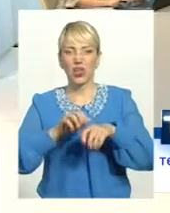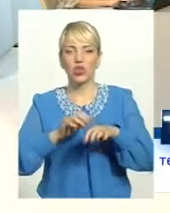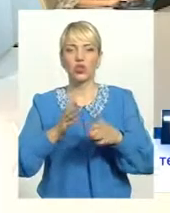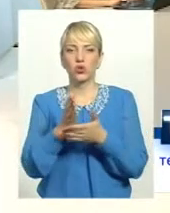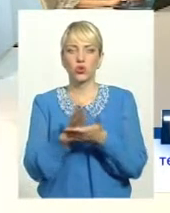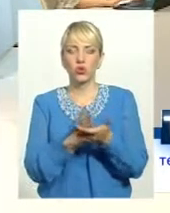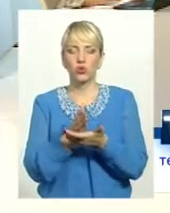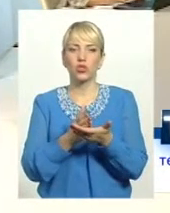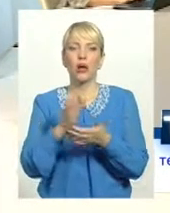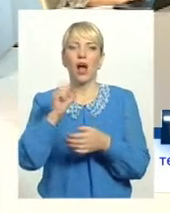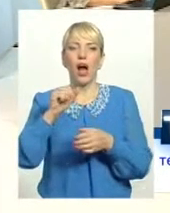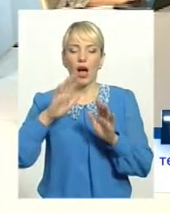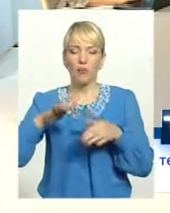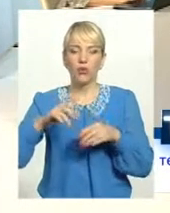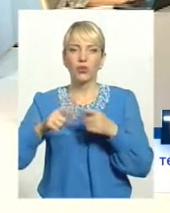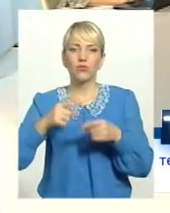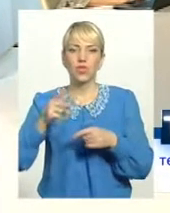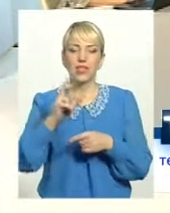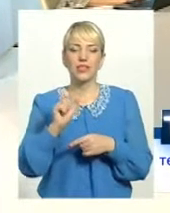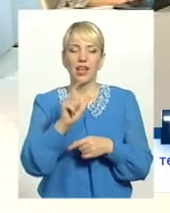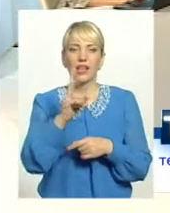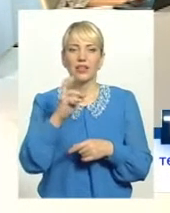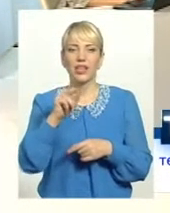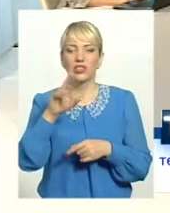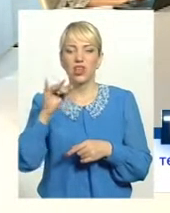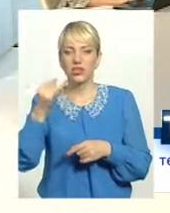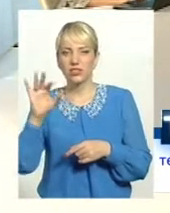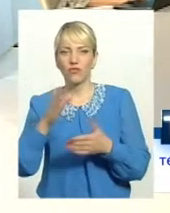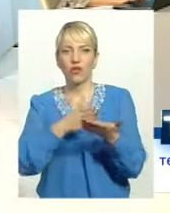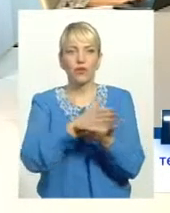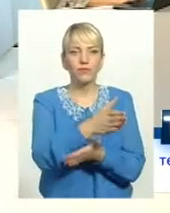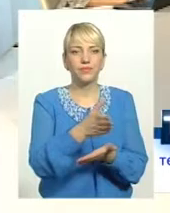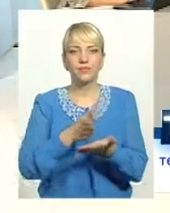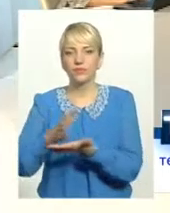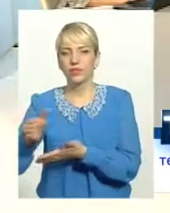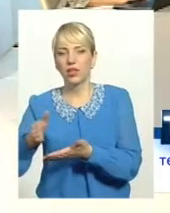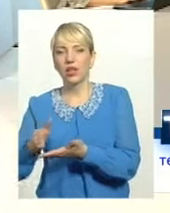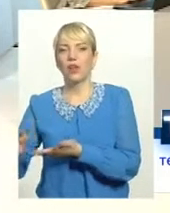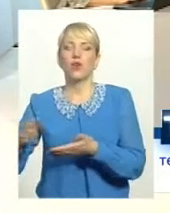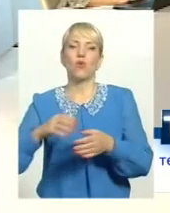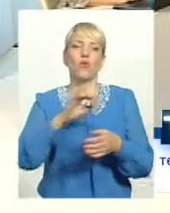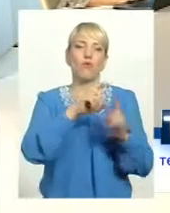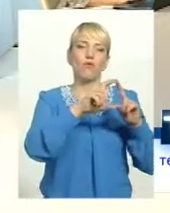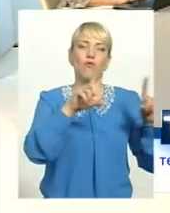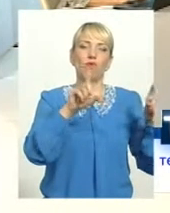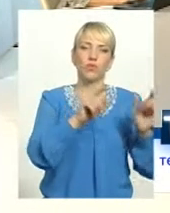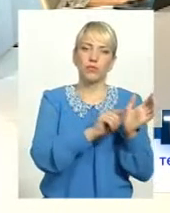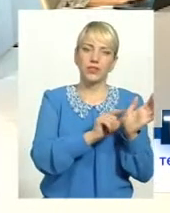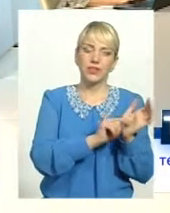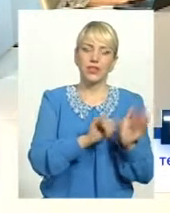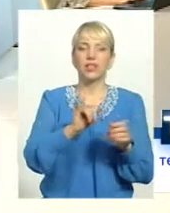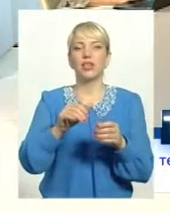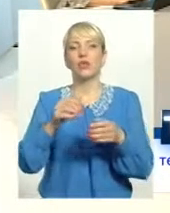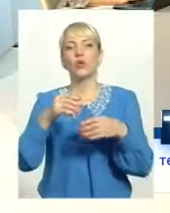розщеплюються в бюджет пенсійного фонду, в фонд зайнятості і від нещасних випадків, і тимчасової втрати